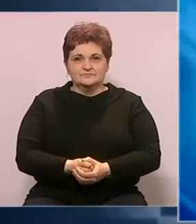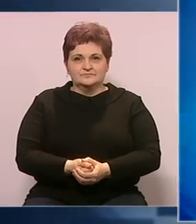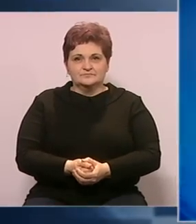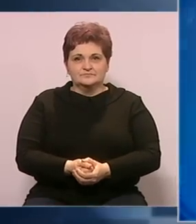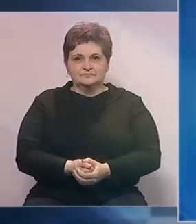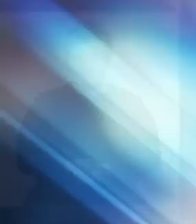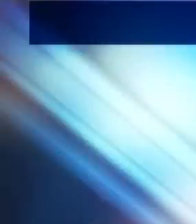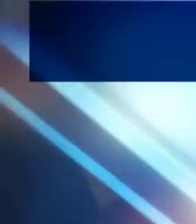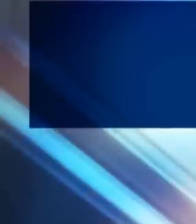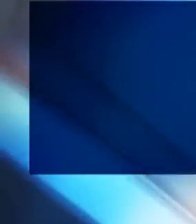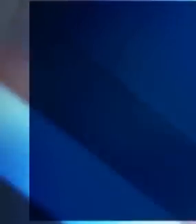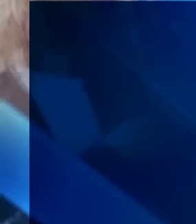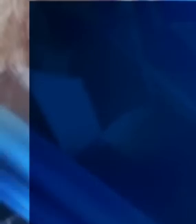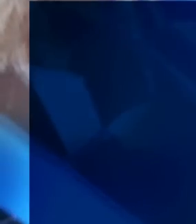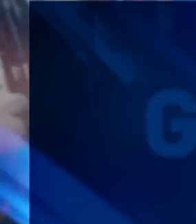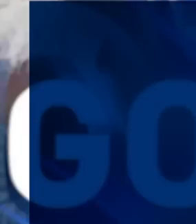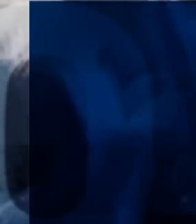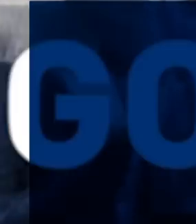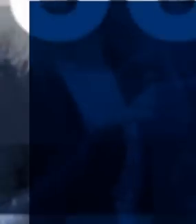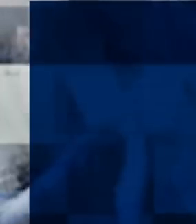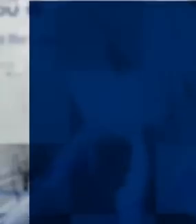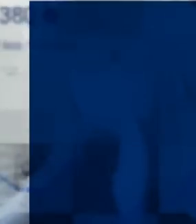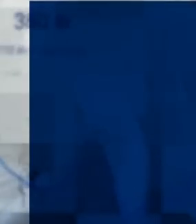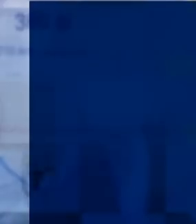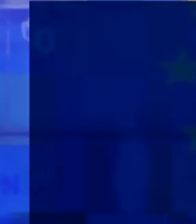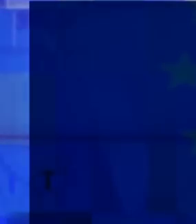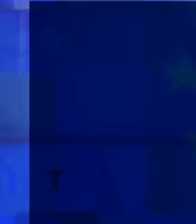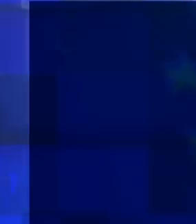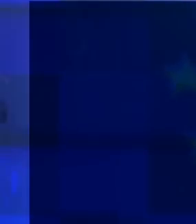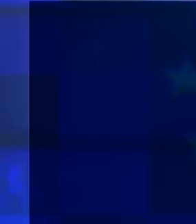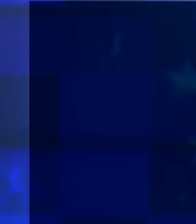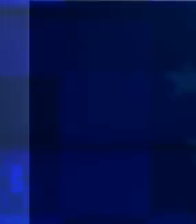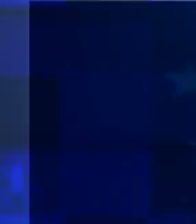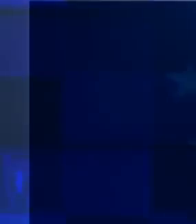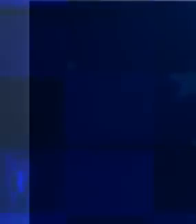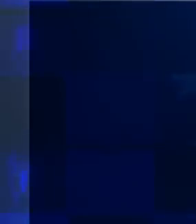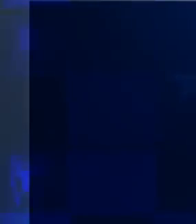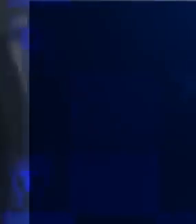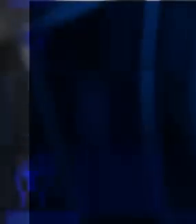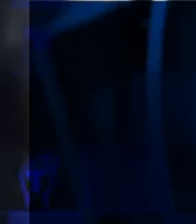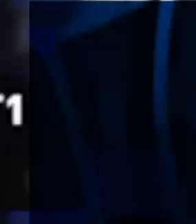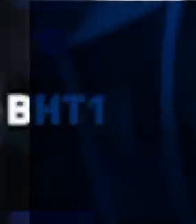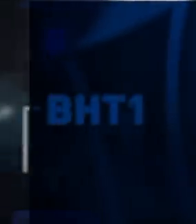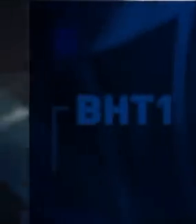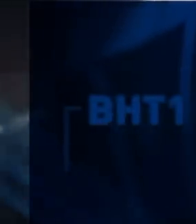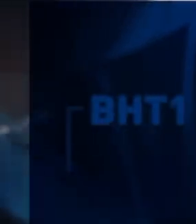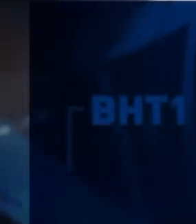Hvala vam na pažnji. Hvala